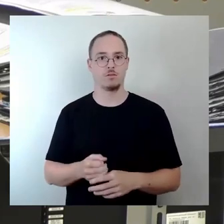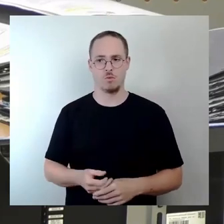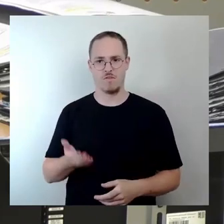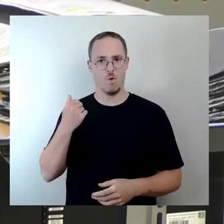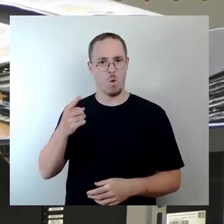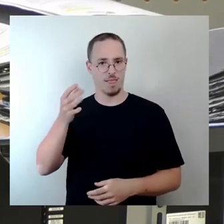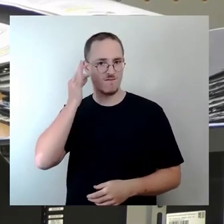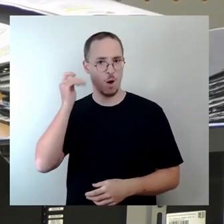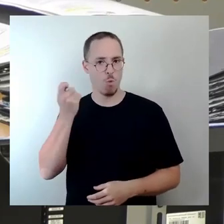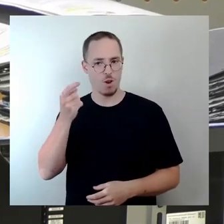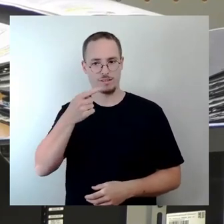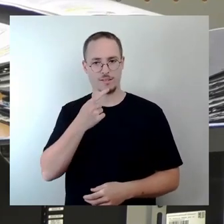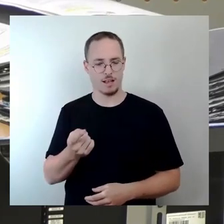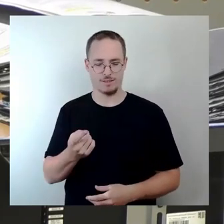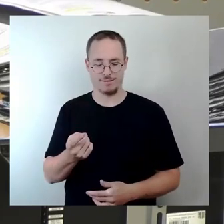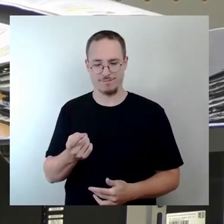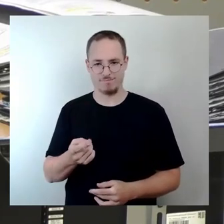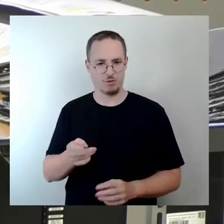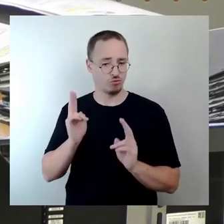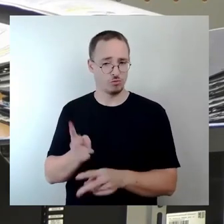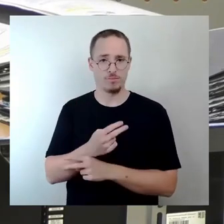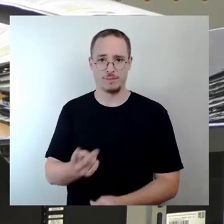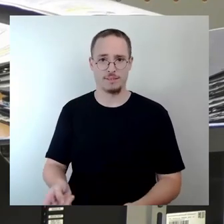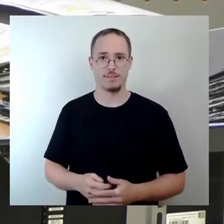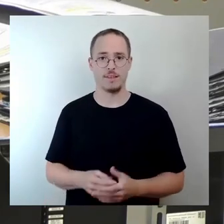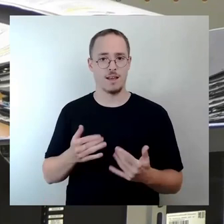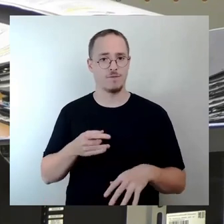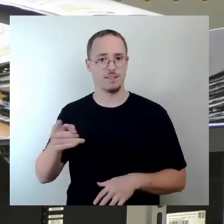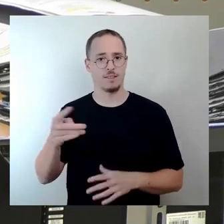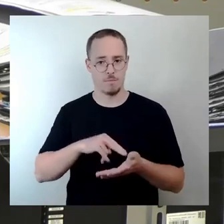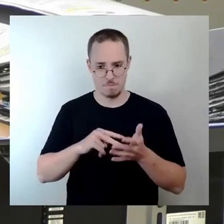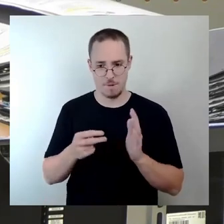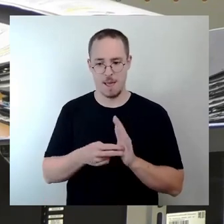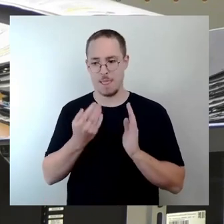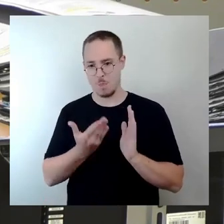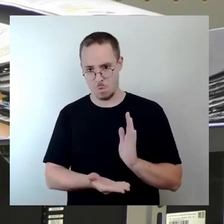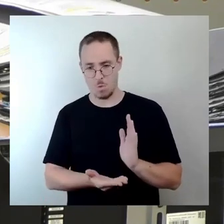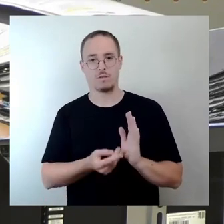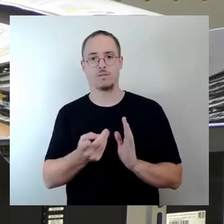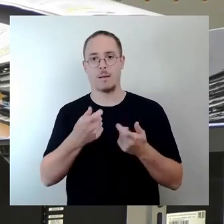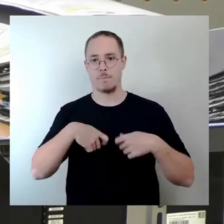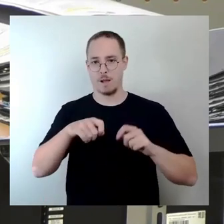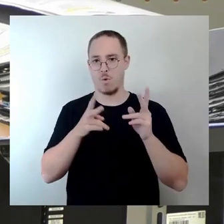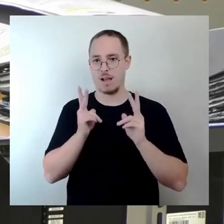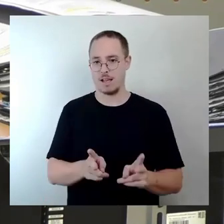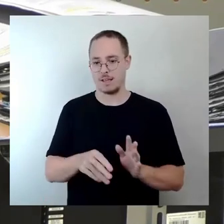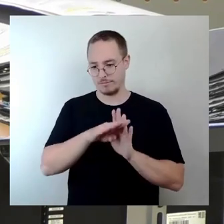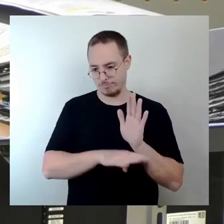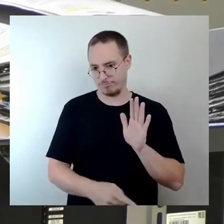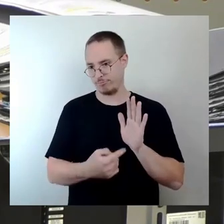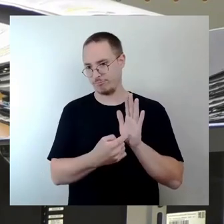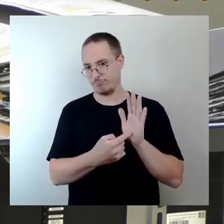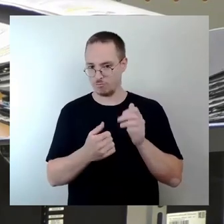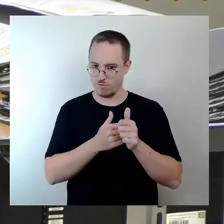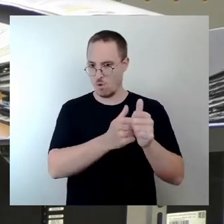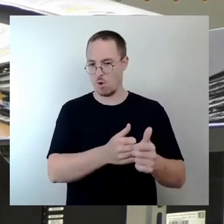errichtet worden, die haben dem Baurecht unterfallen. Und es ist eben kein Schwarzbau, wie hier mancher erzählt,